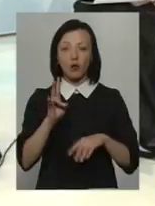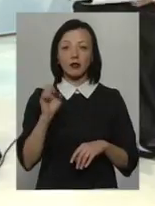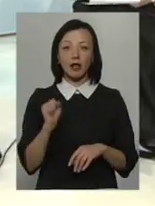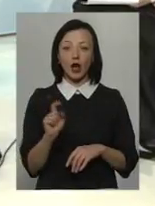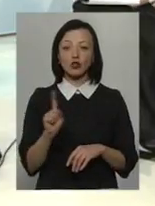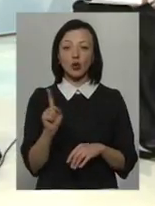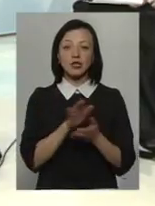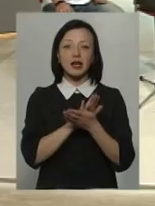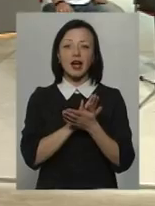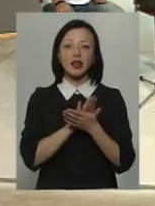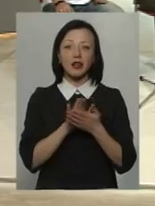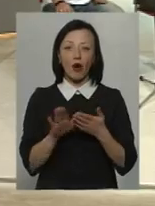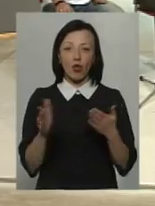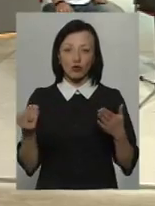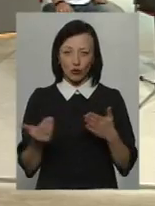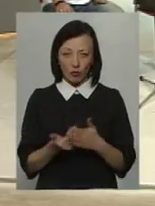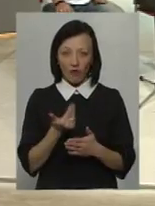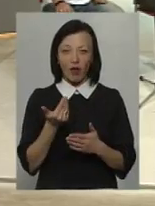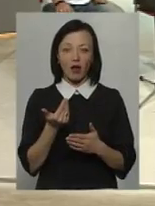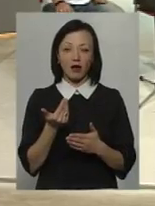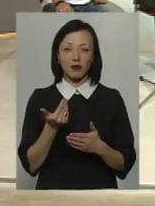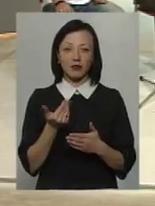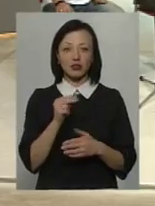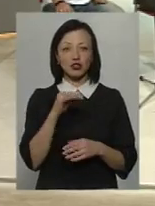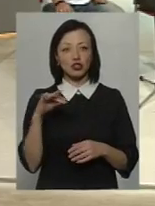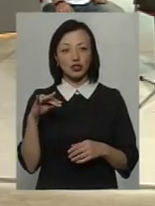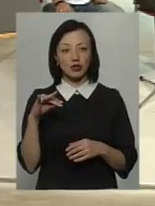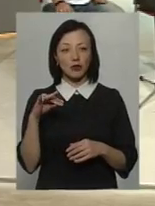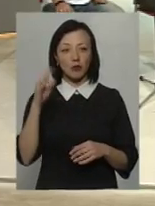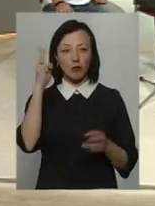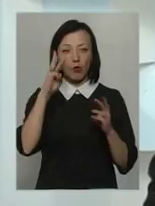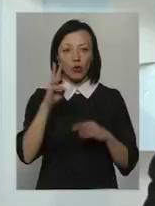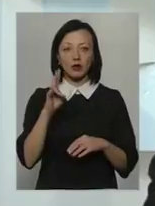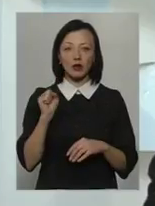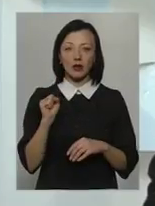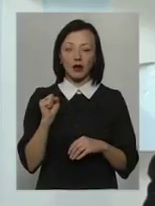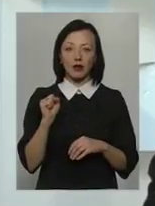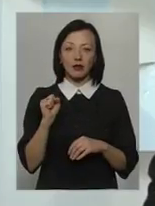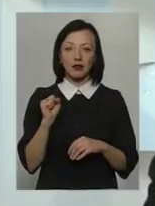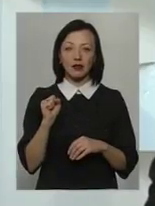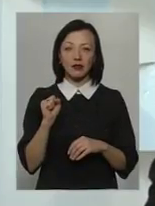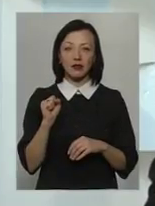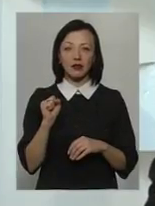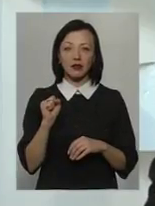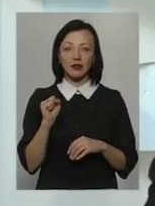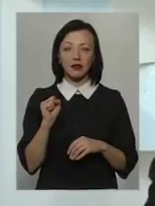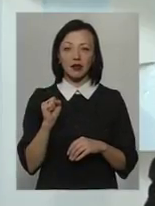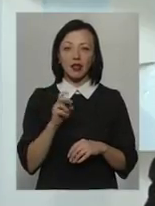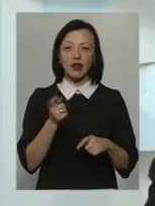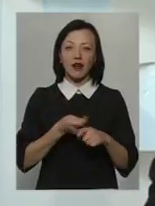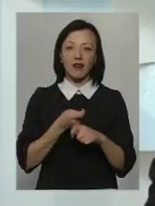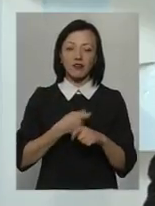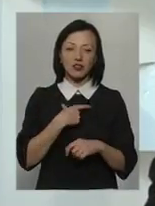щось екологічне нове? Чи мода на, от так, як у нас, знаєте, мода на